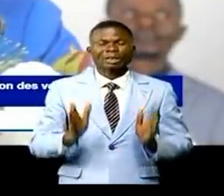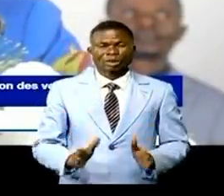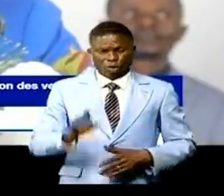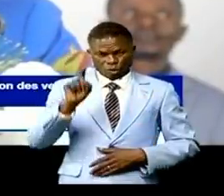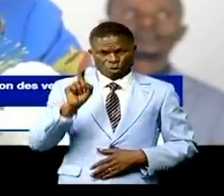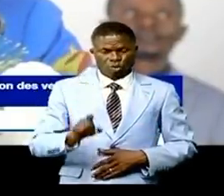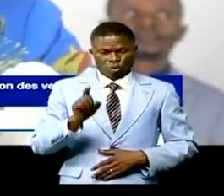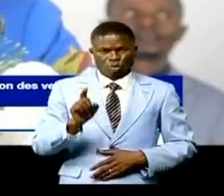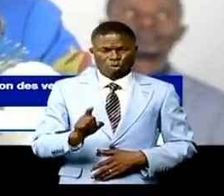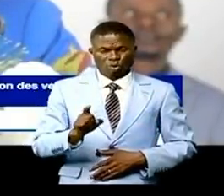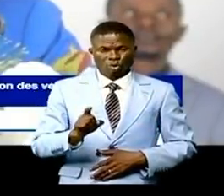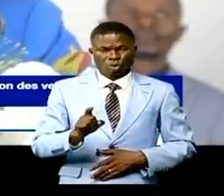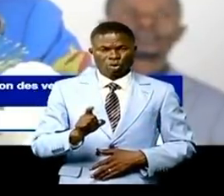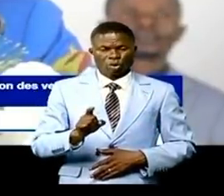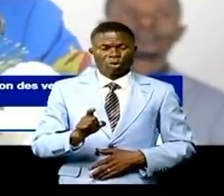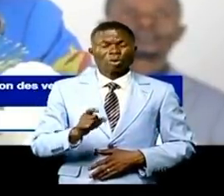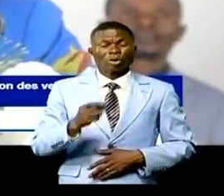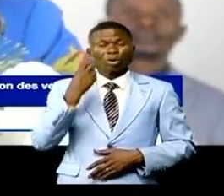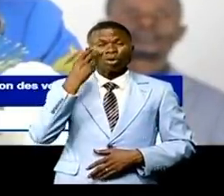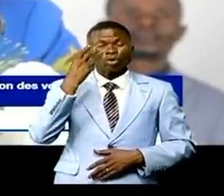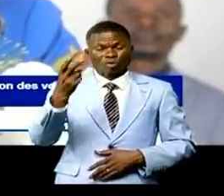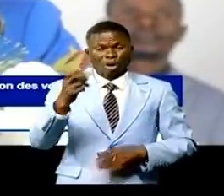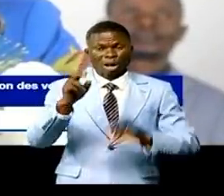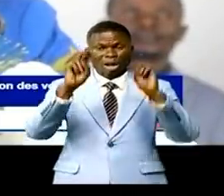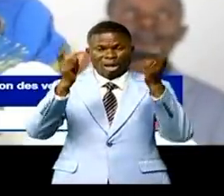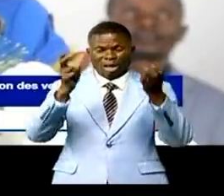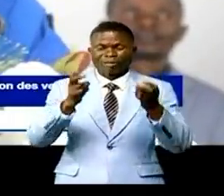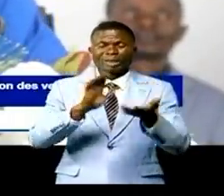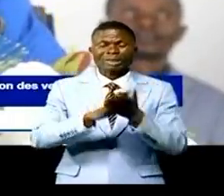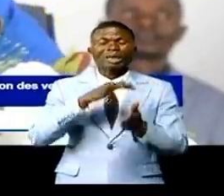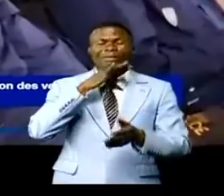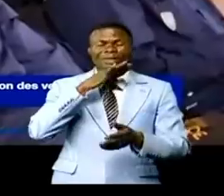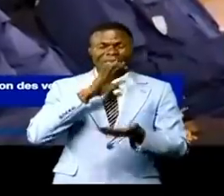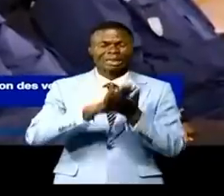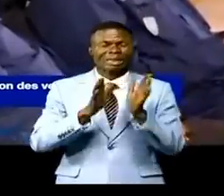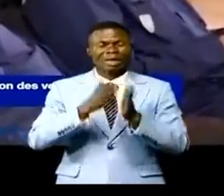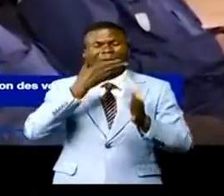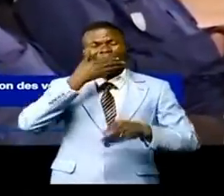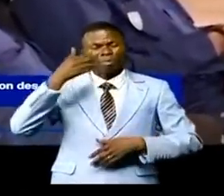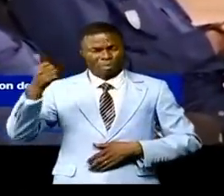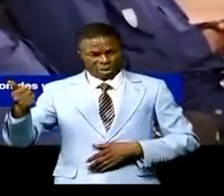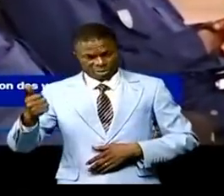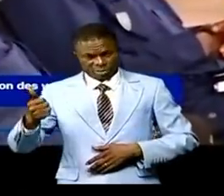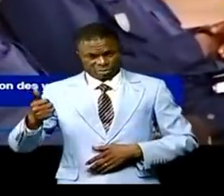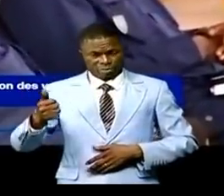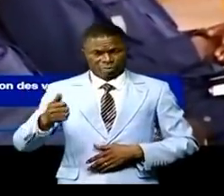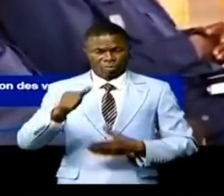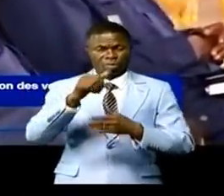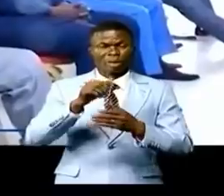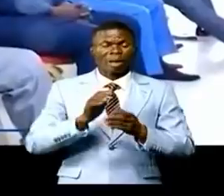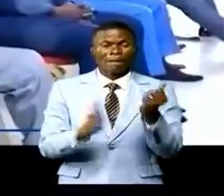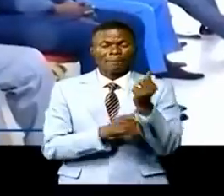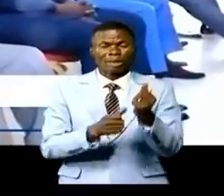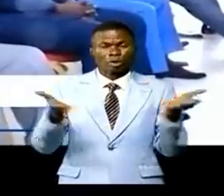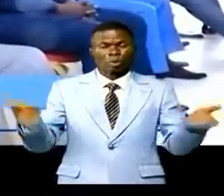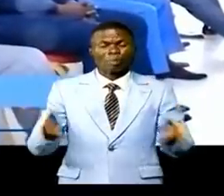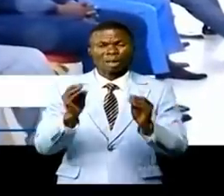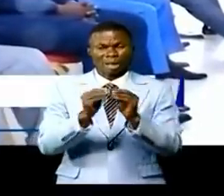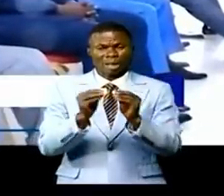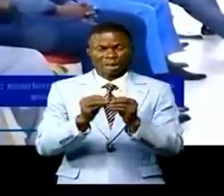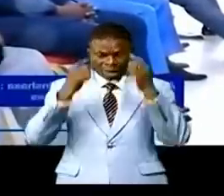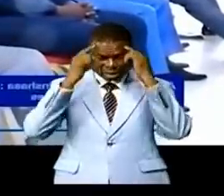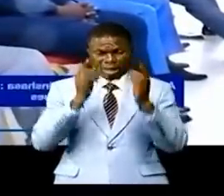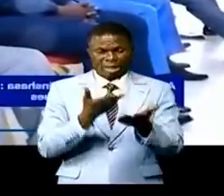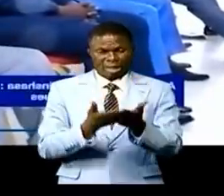passant aux vieilles pieds de la ville aux vieilles pieds de la République. A en croire les participants à cette réunion toutes ces mesures